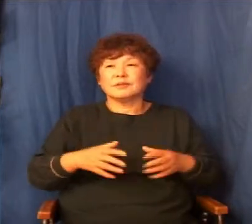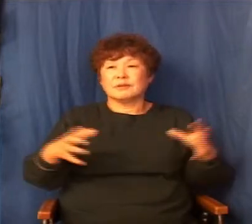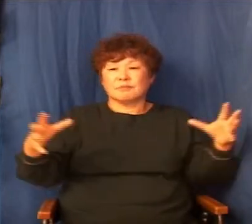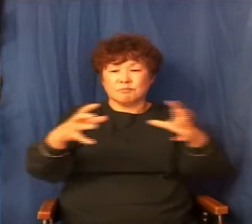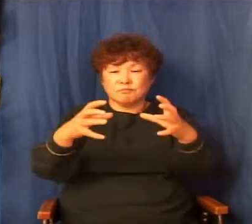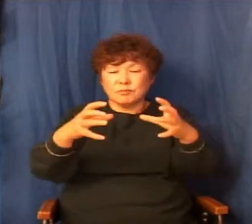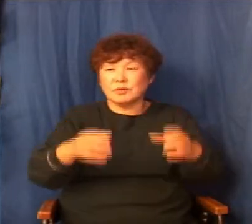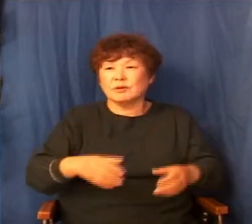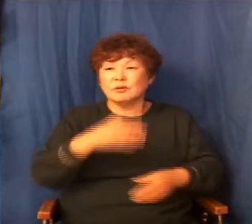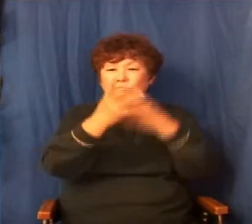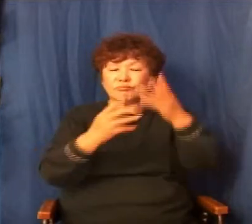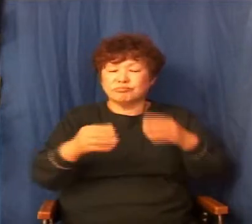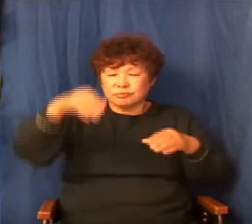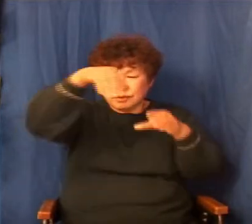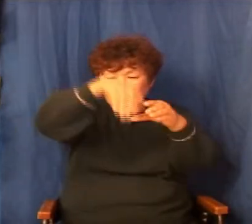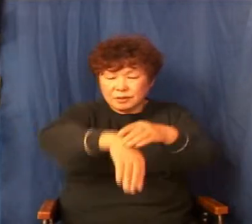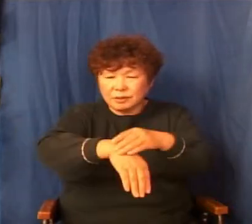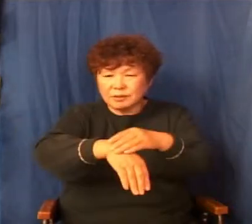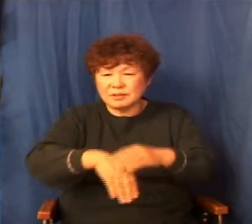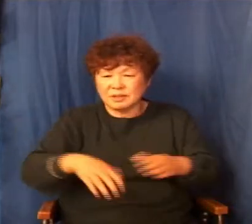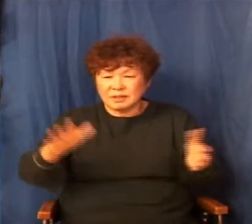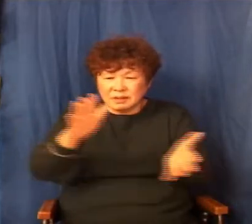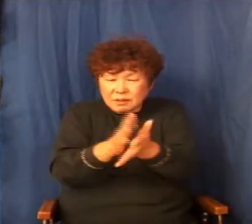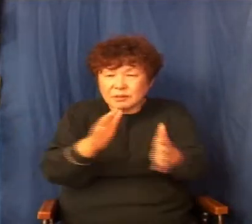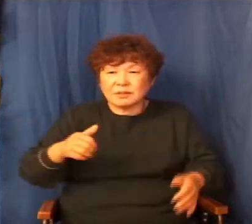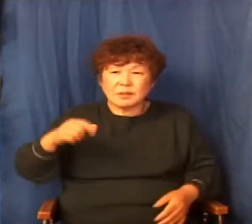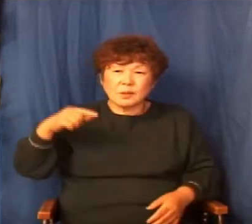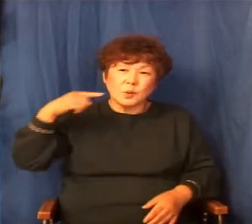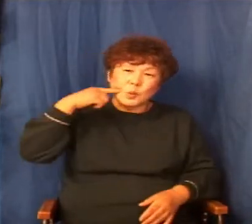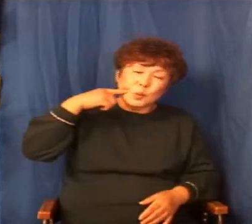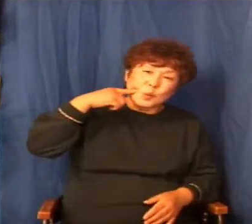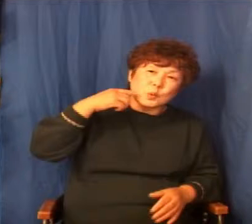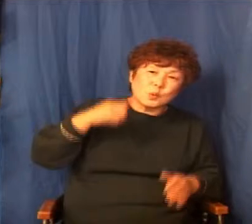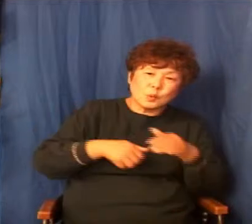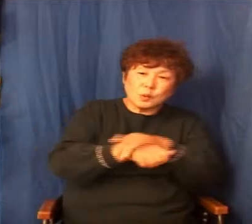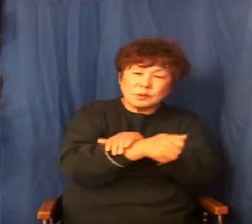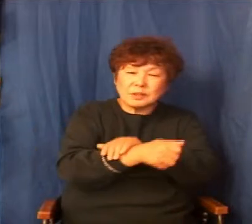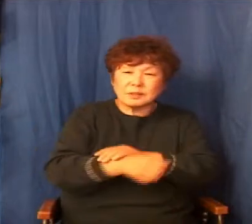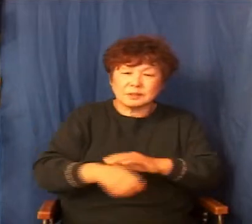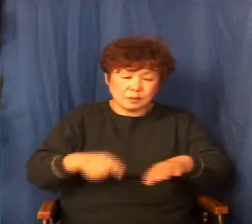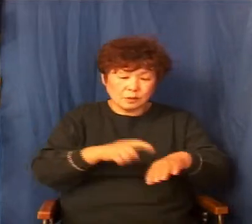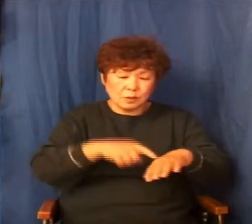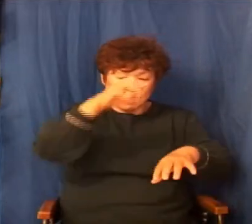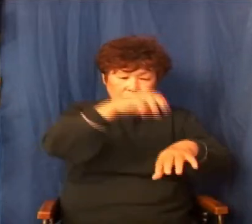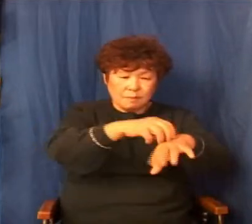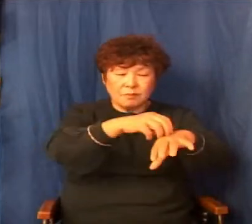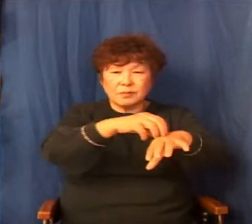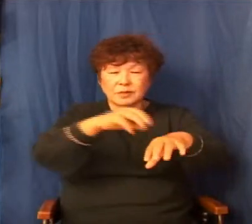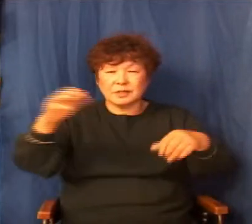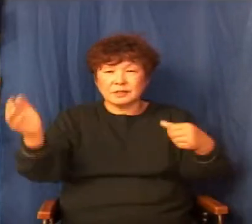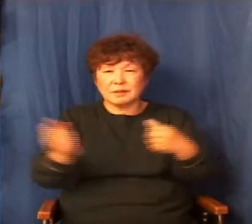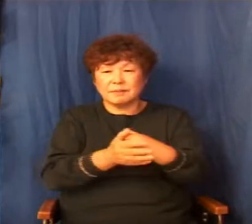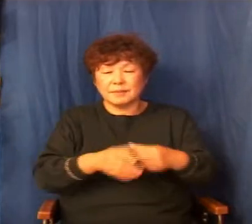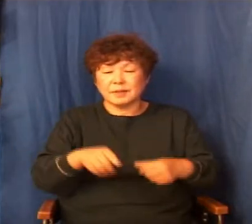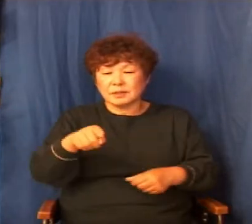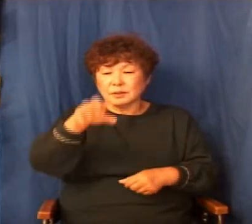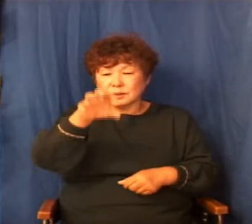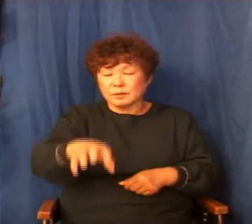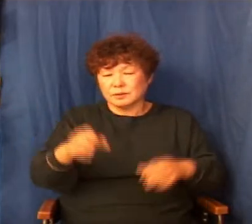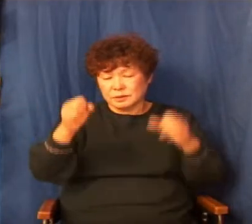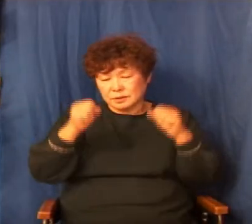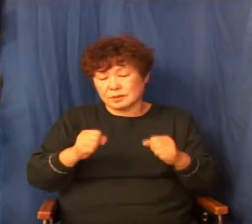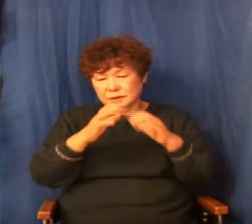뜨거움으로 말미암아 독사가 나와 그 손을 물고 있는지라 원주민들이 이 짐승이 그 손에